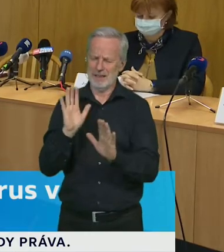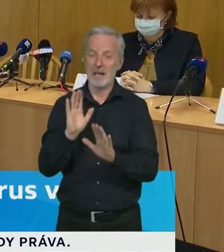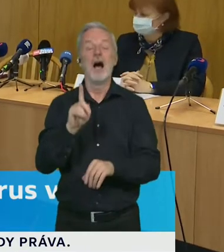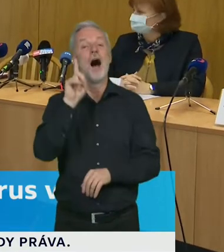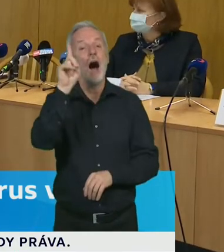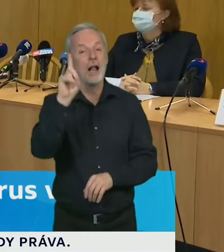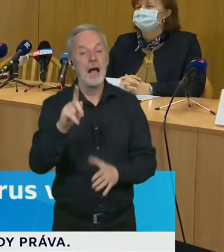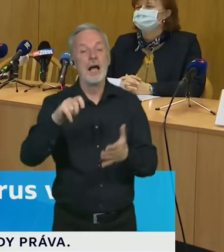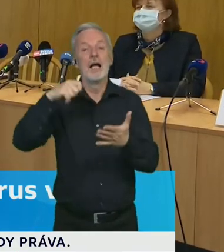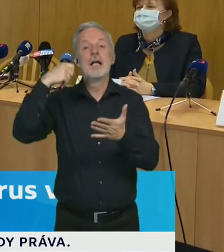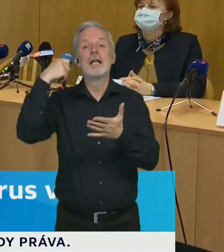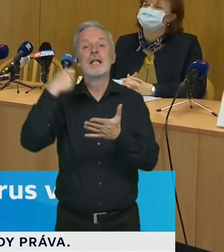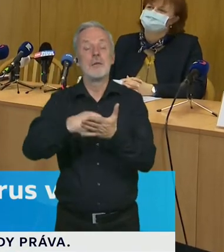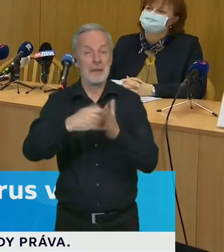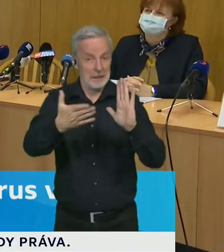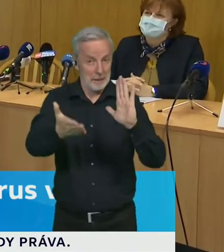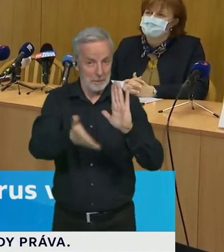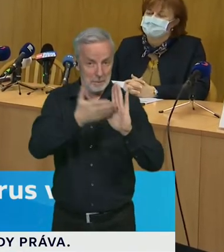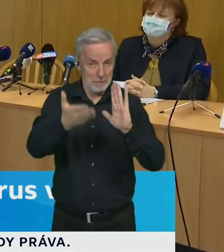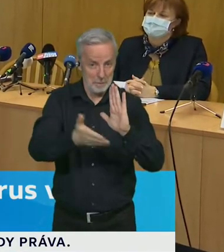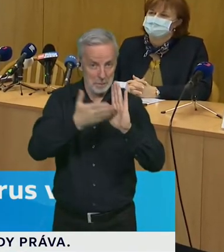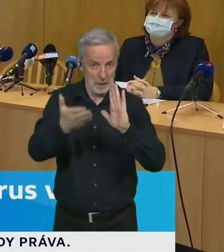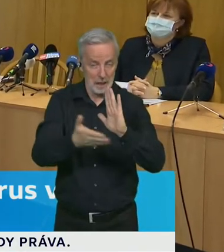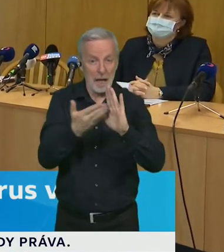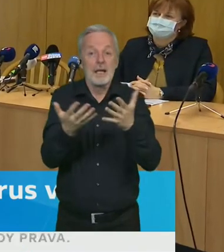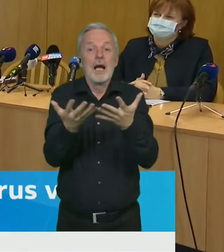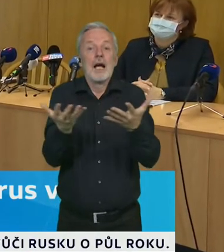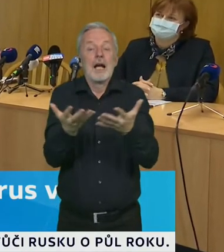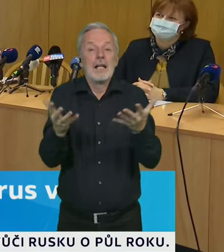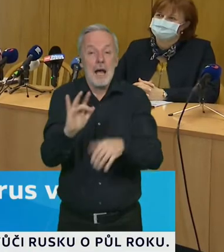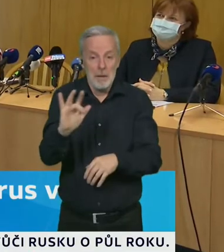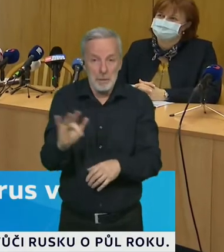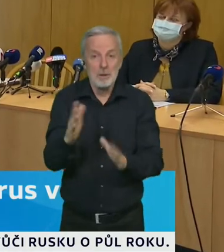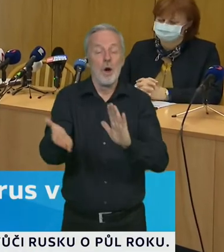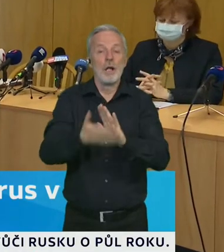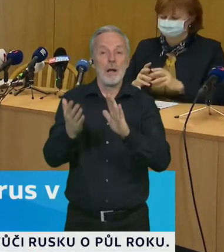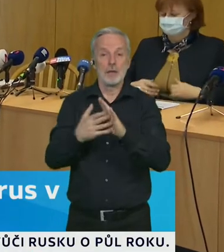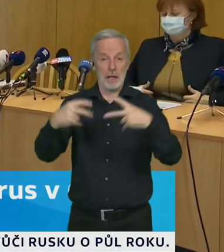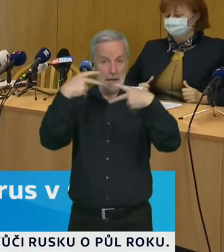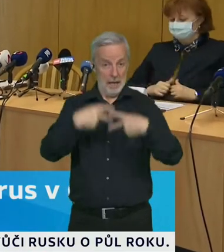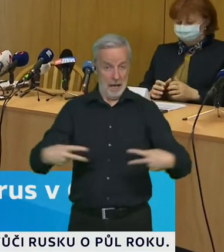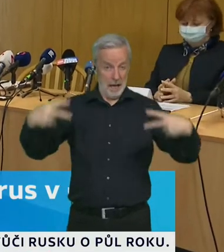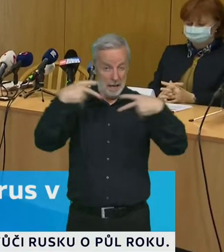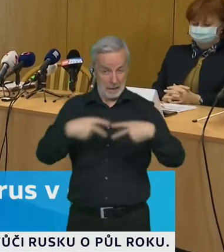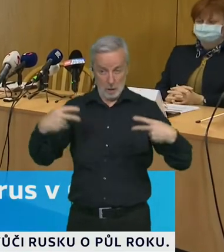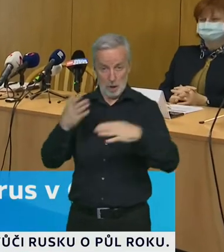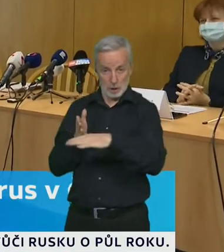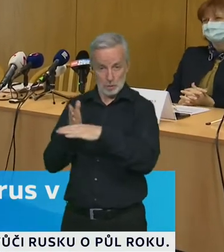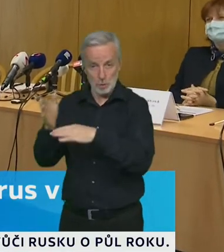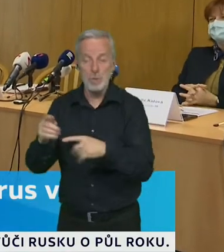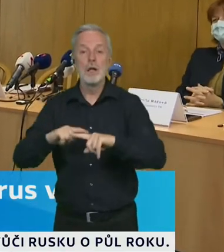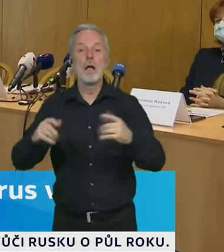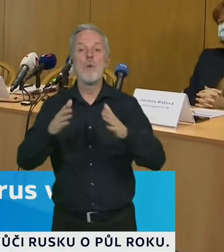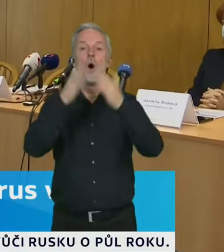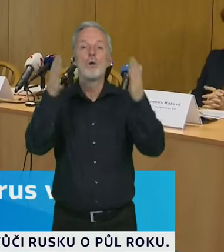příkladem, kde se toto všechno děje, je například, když jdete do restaurace nebo když si uděláte doma party, protože